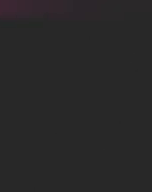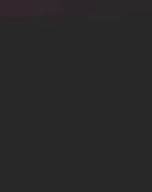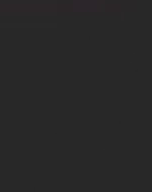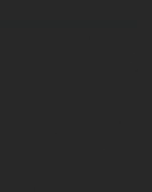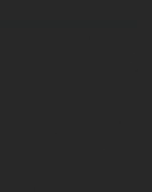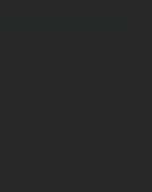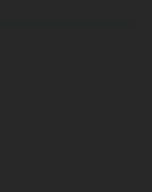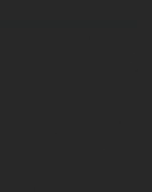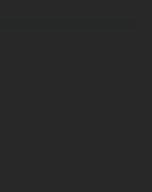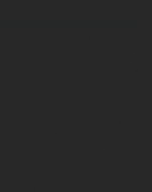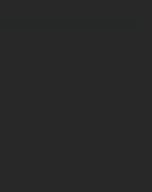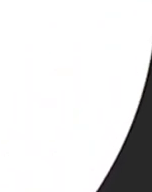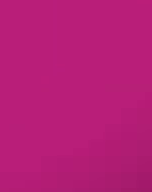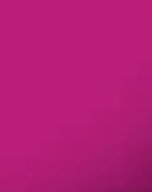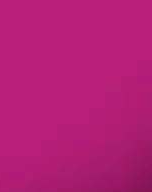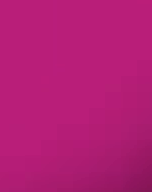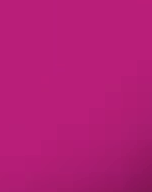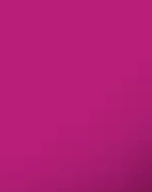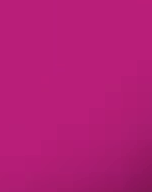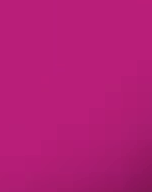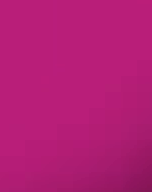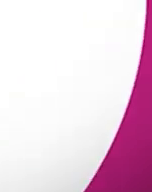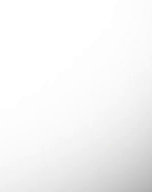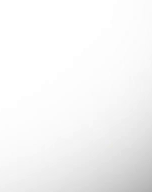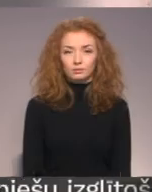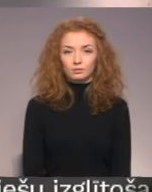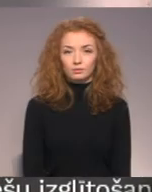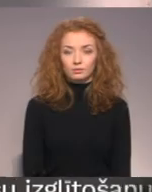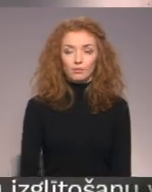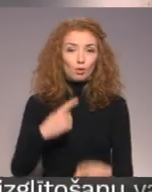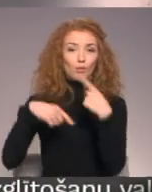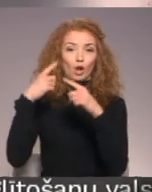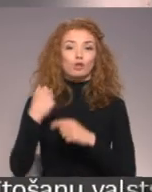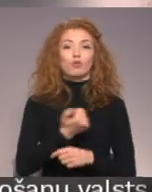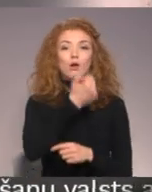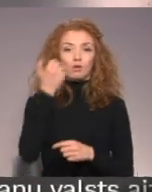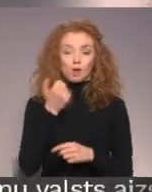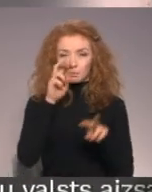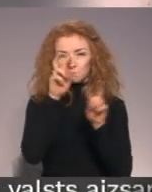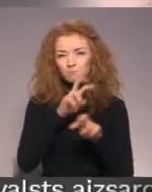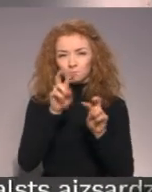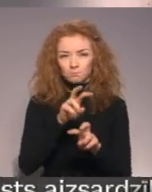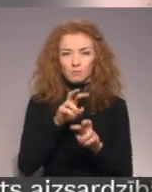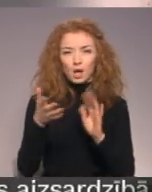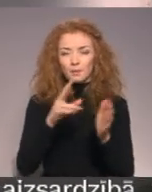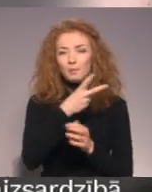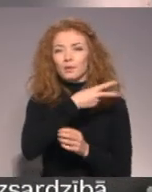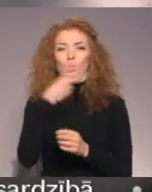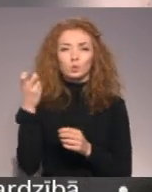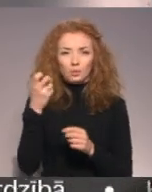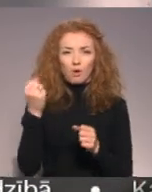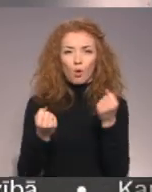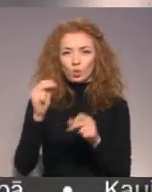Re, visi ēters ir te! Pagājušajā gadā pārbaudot vairāk nekā 200